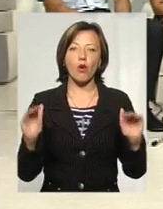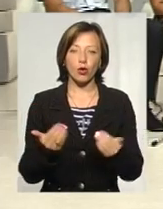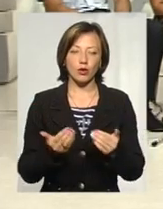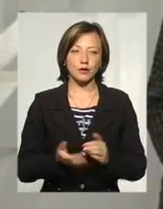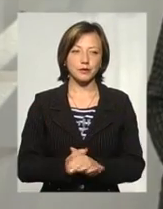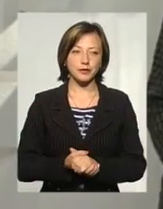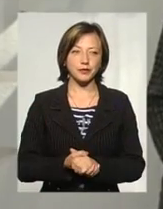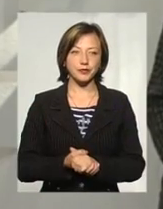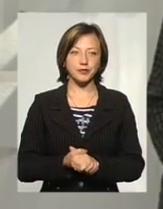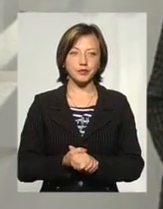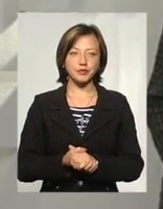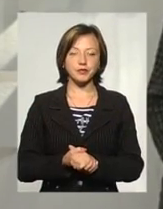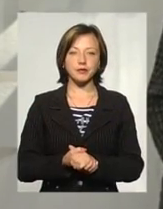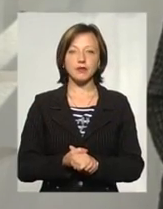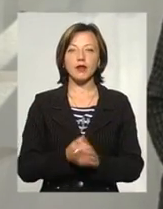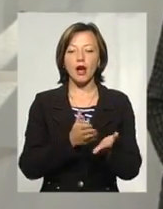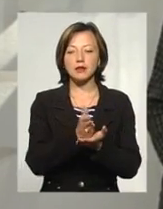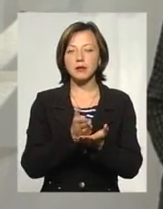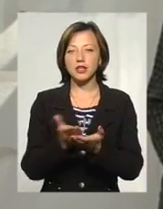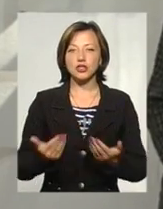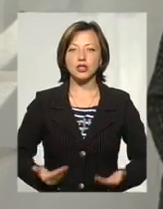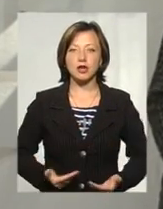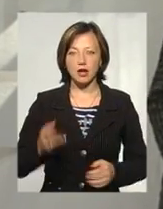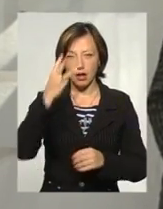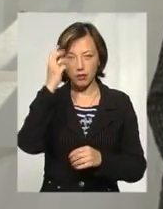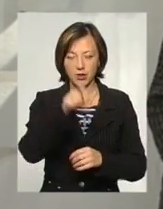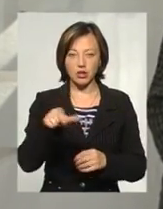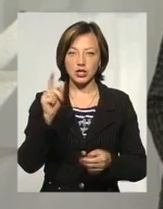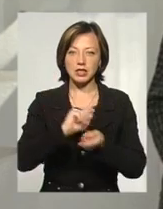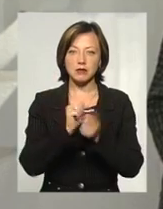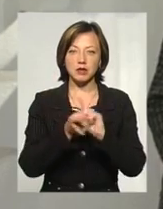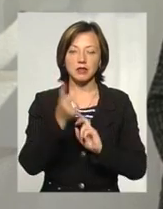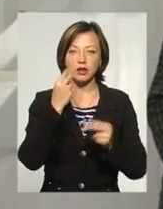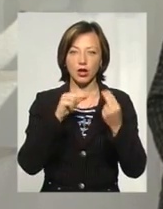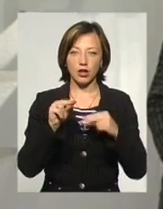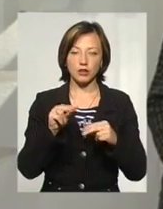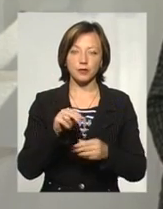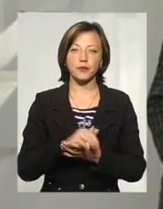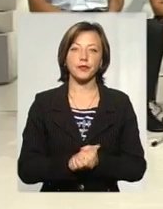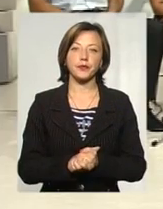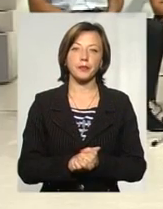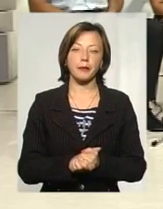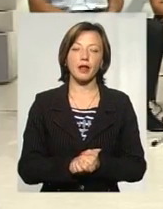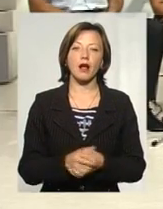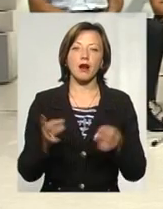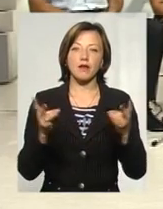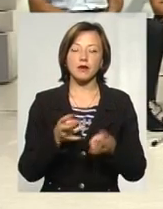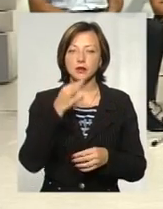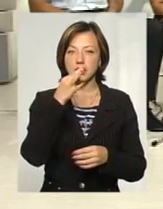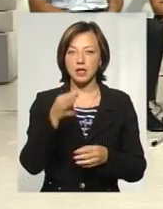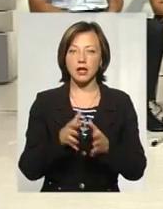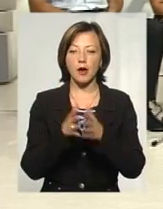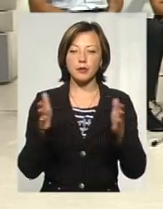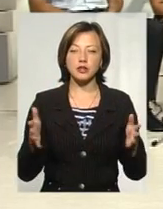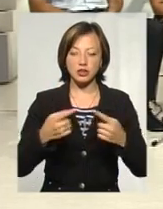в яких ще аспектах життя хмельничан цього року зміниться на краще. Дякую. Варто зазначити, що найбільша сфера, яка